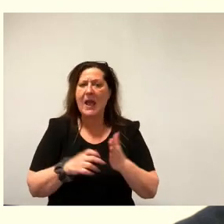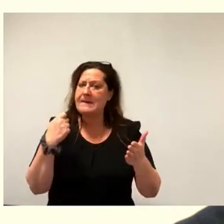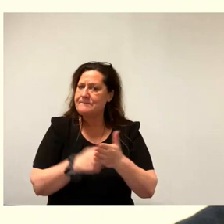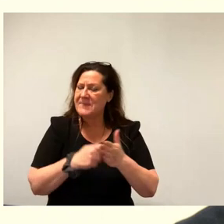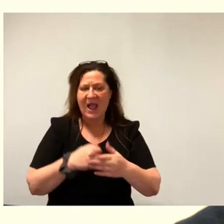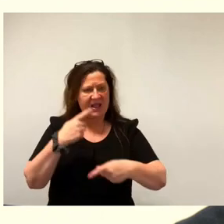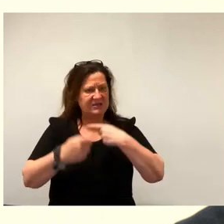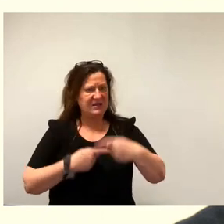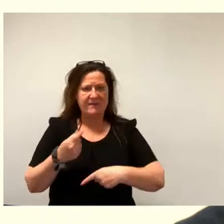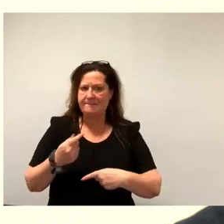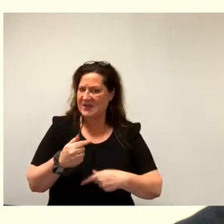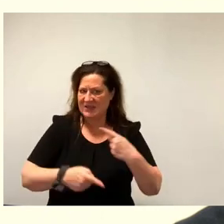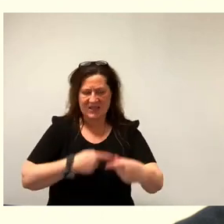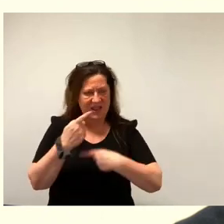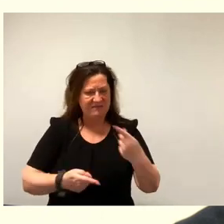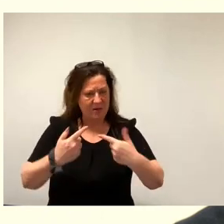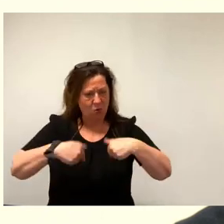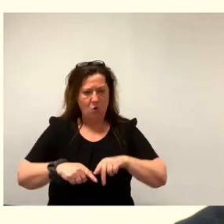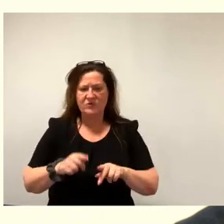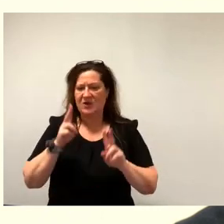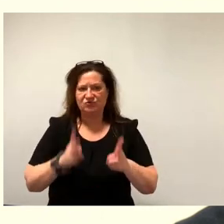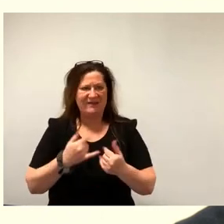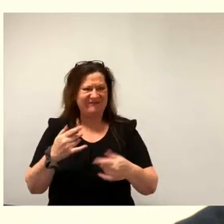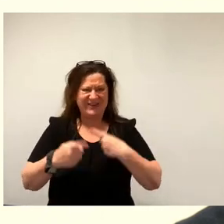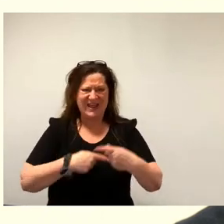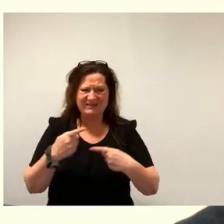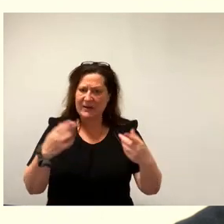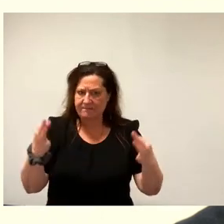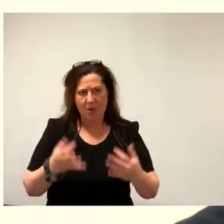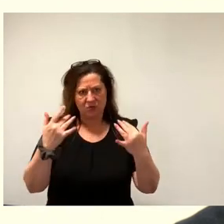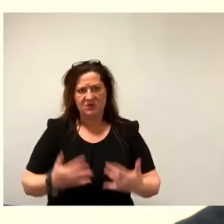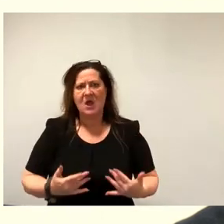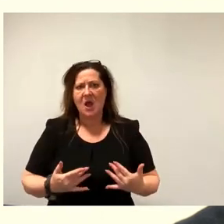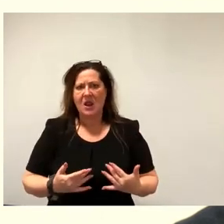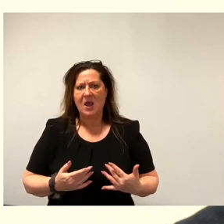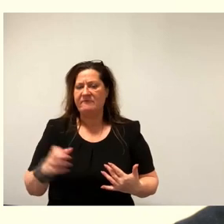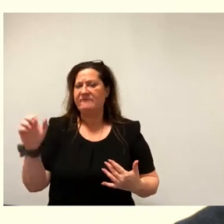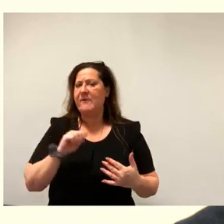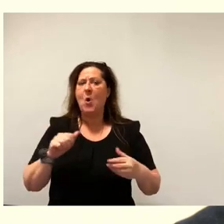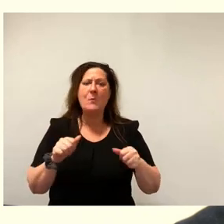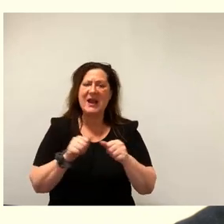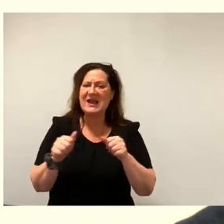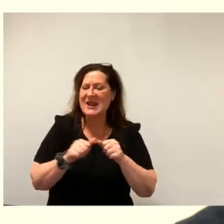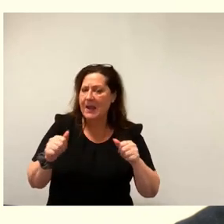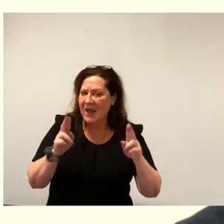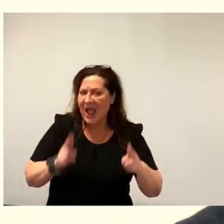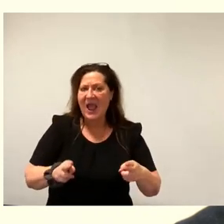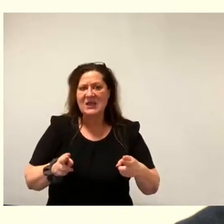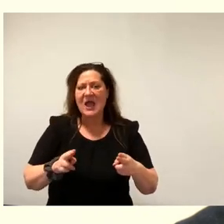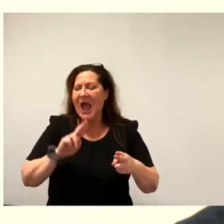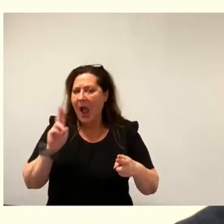in der Stadt gestaltet, um Knappheitstendenzen ableiten zu können, um auch